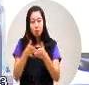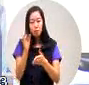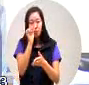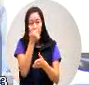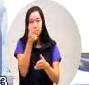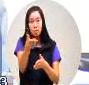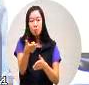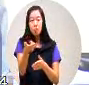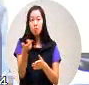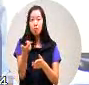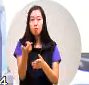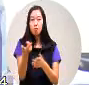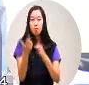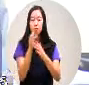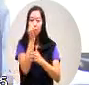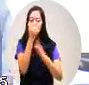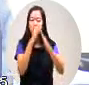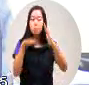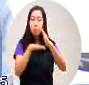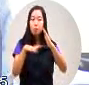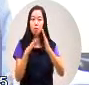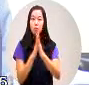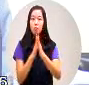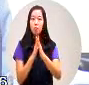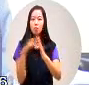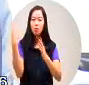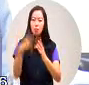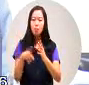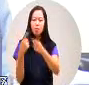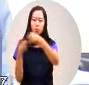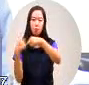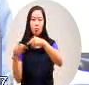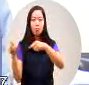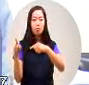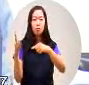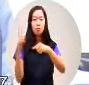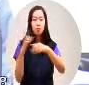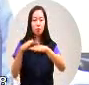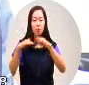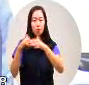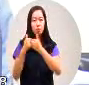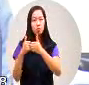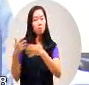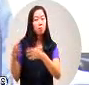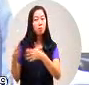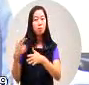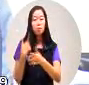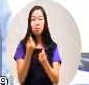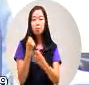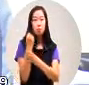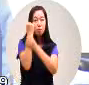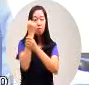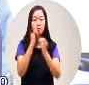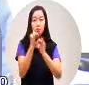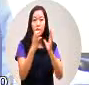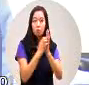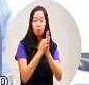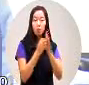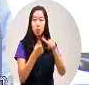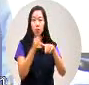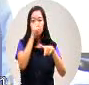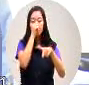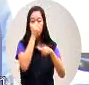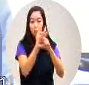殊家庭我们不要透过协会很复杂所以我还是支持社会局加的公益彩金